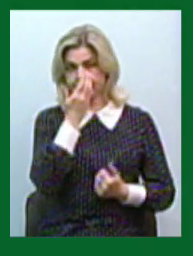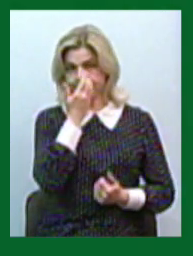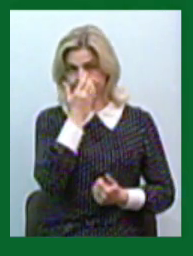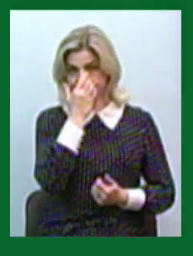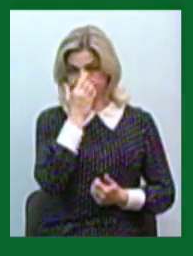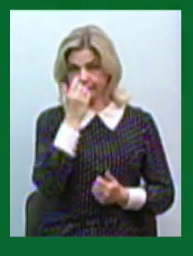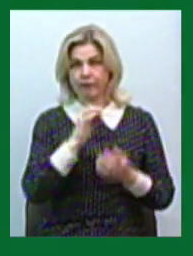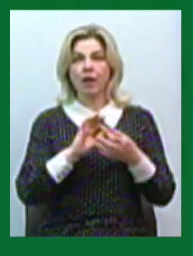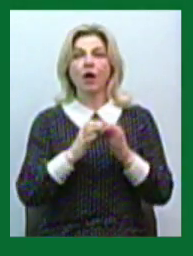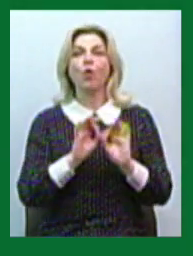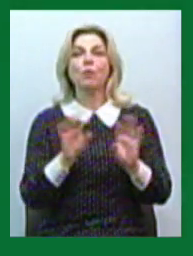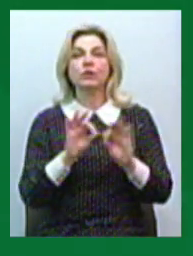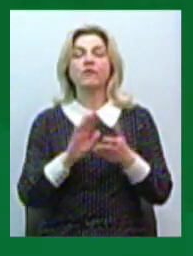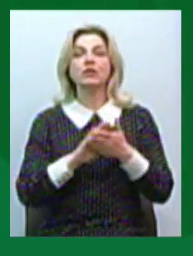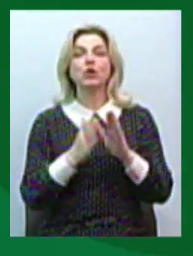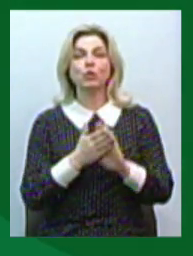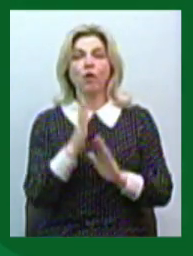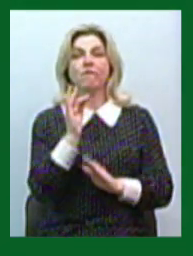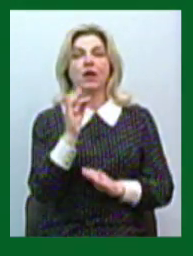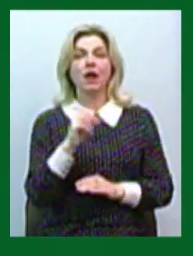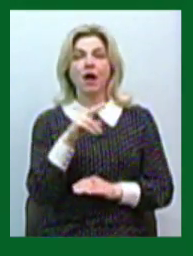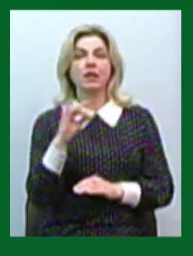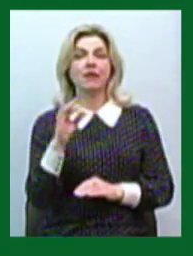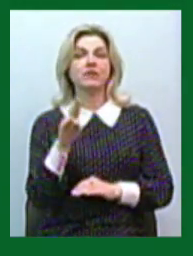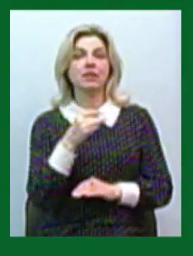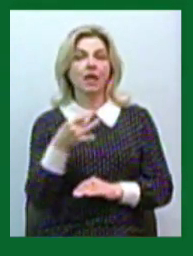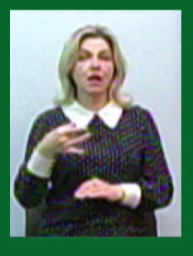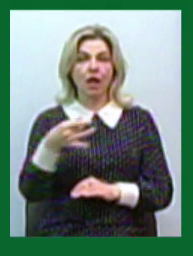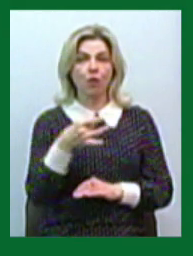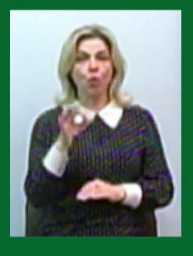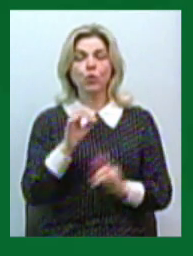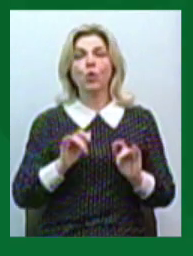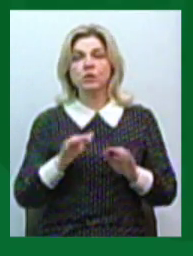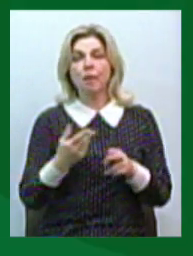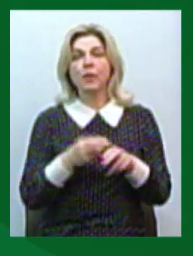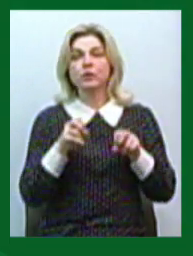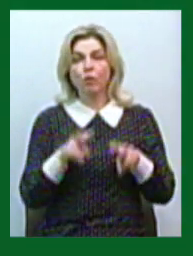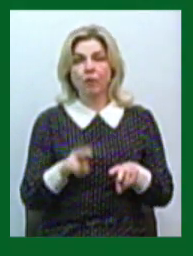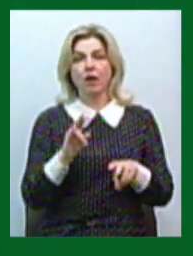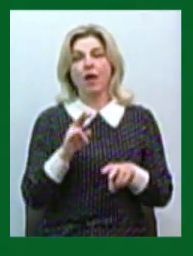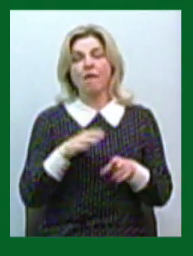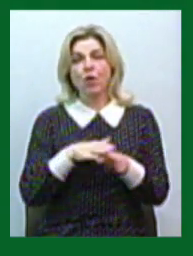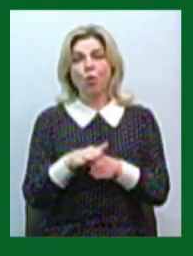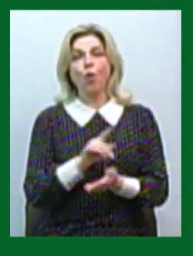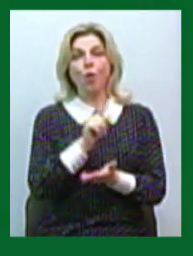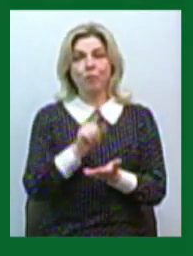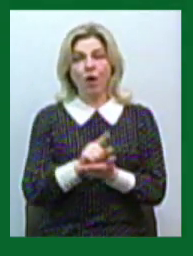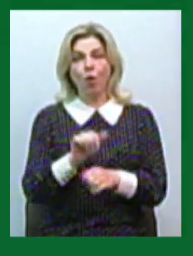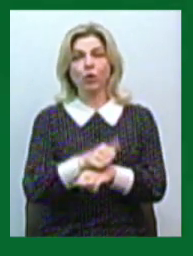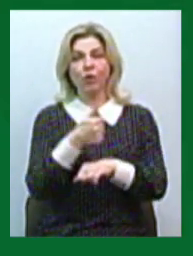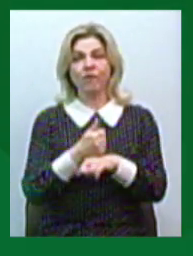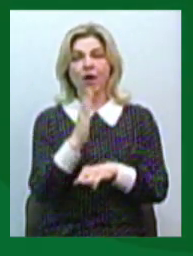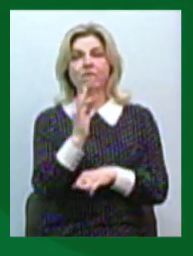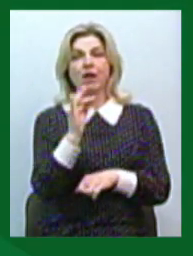Прокоментувати ситуацію у Радіївському районі щодо заходів безпеки та інших можливих обмежень, виконуючий обоязки голови